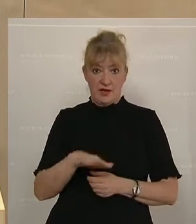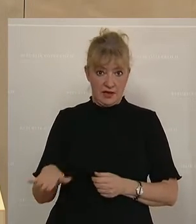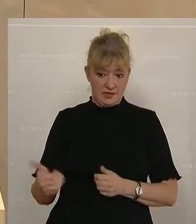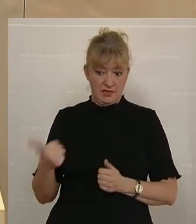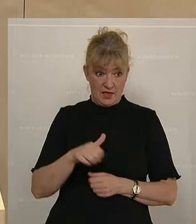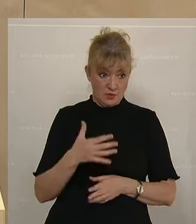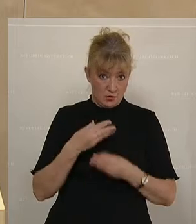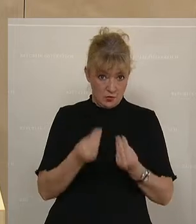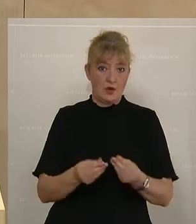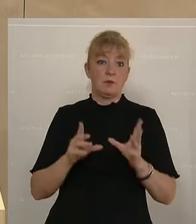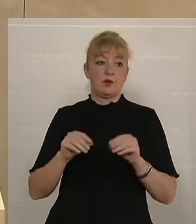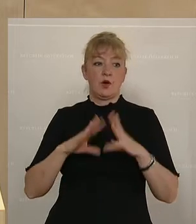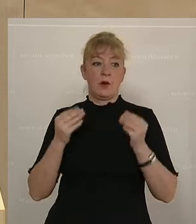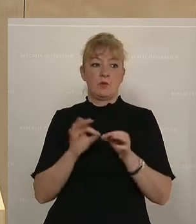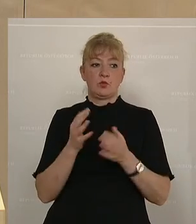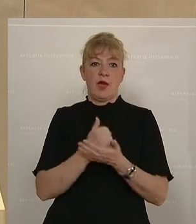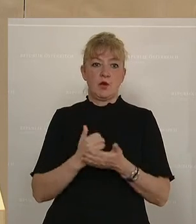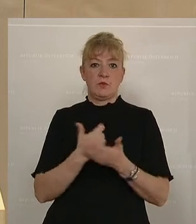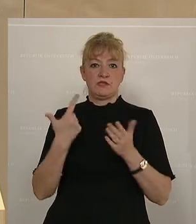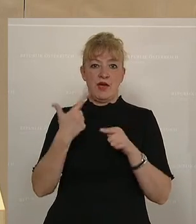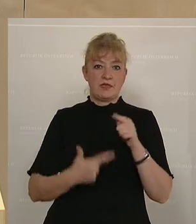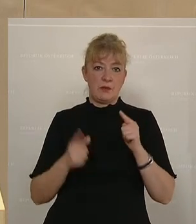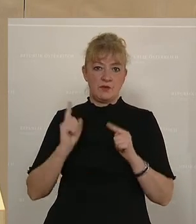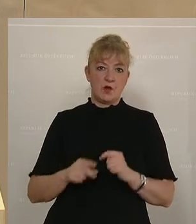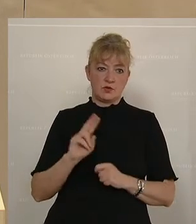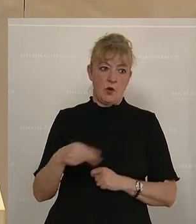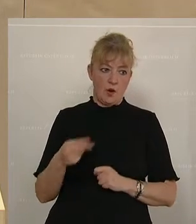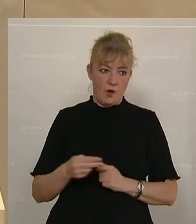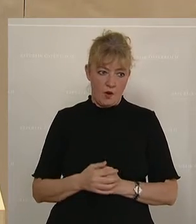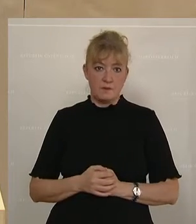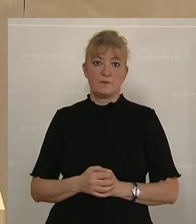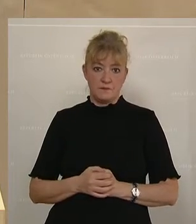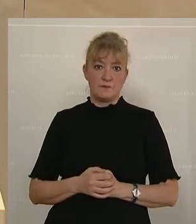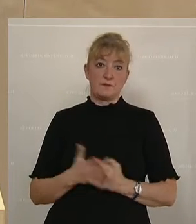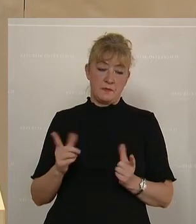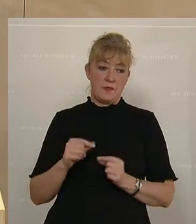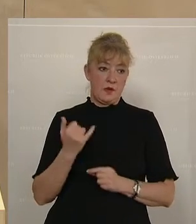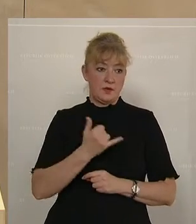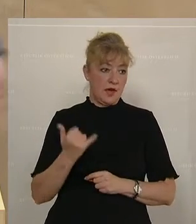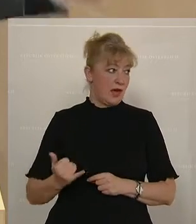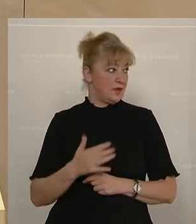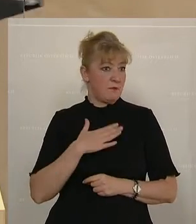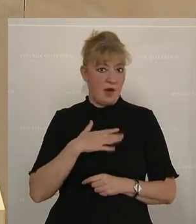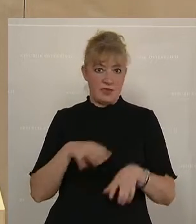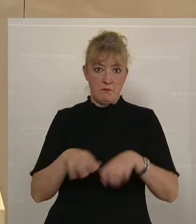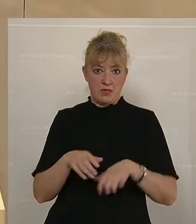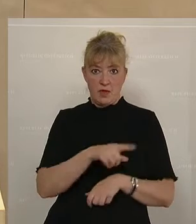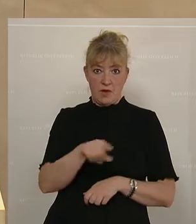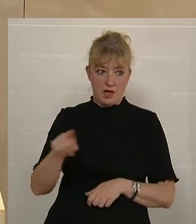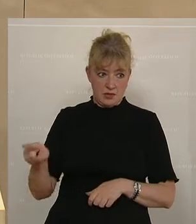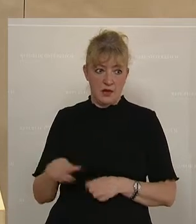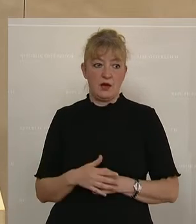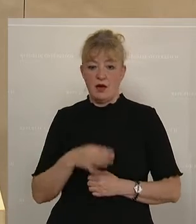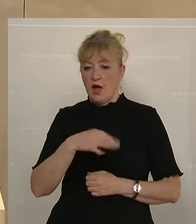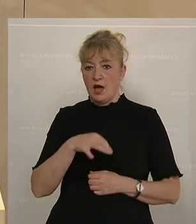dazu, dann habe ich ein Bruttoeinkommen von 2.500 Euro. Jeder meiner Mitarbeiter, jeder meiner